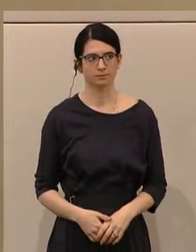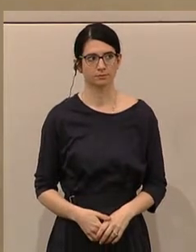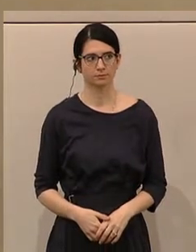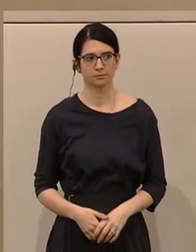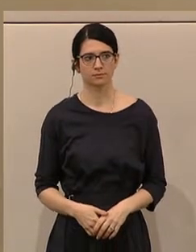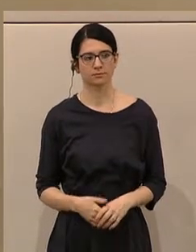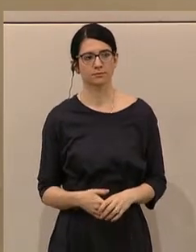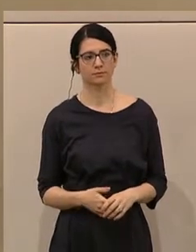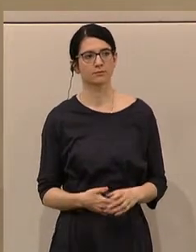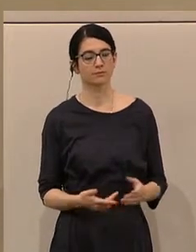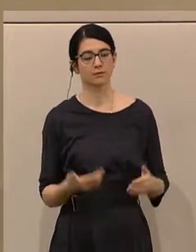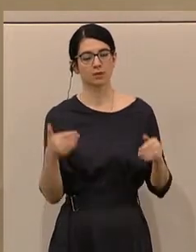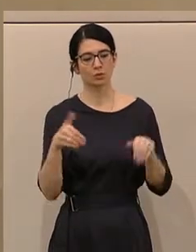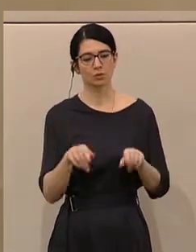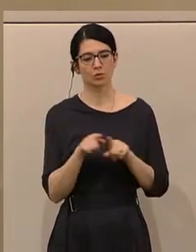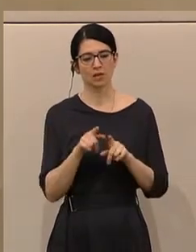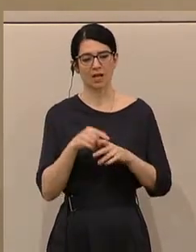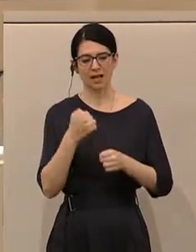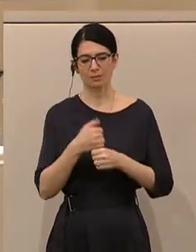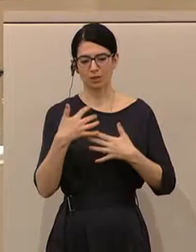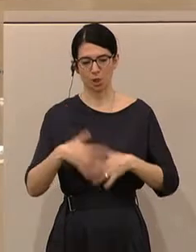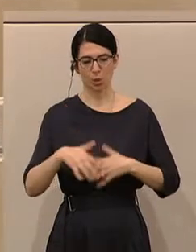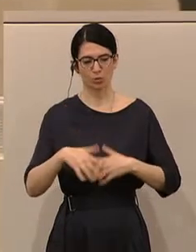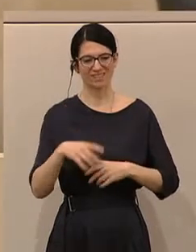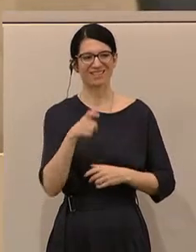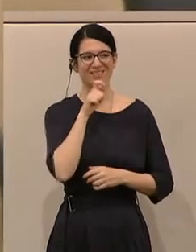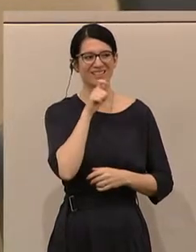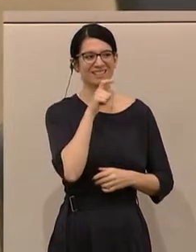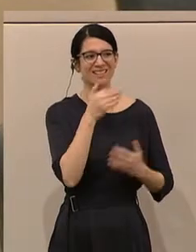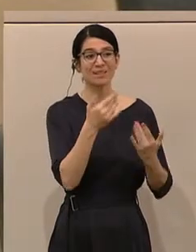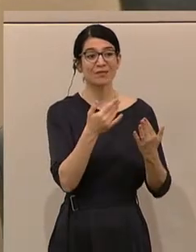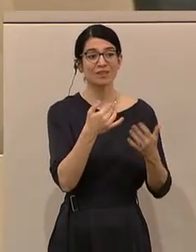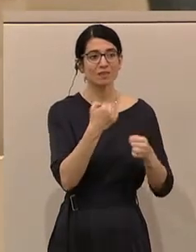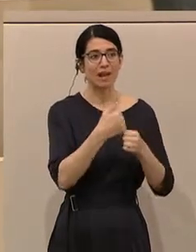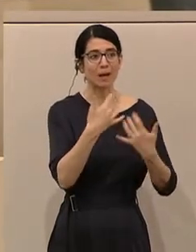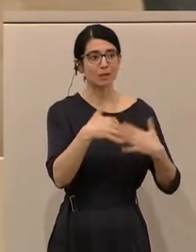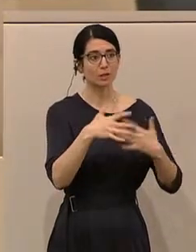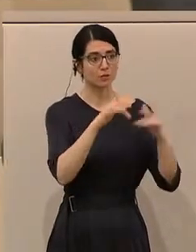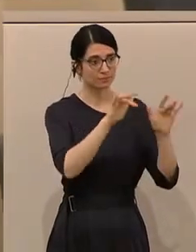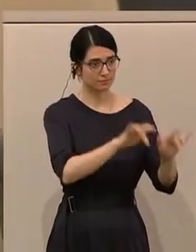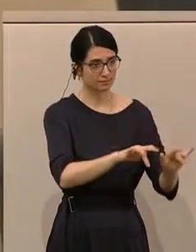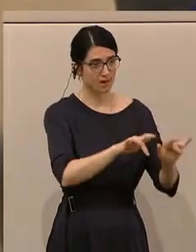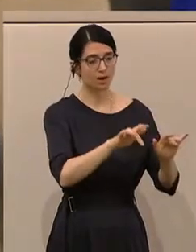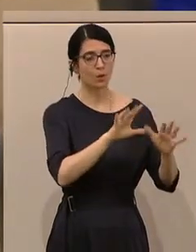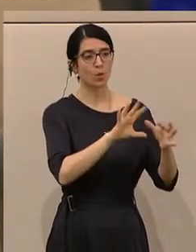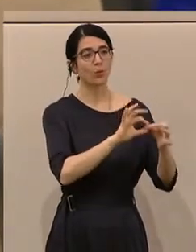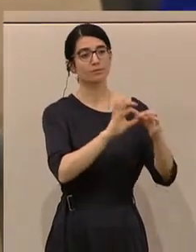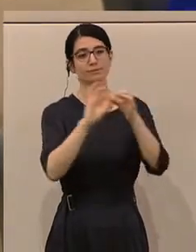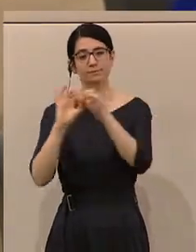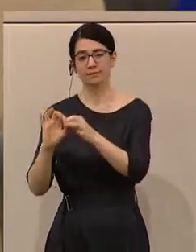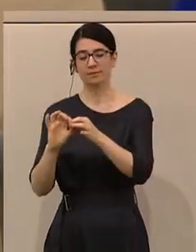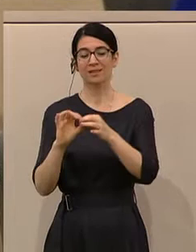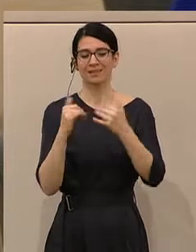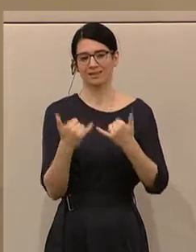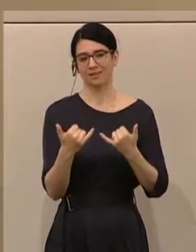Wir müssen bei der Arbeitslosenversicherung danach gehen, wie viel Arbeitslosigkeit haben wir. Und die Arbeitslosigkeit geht